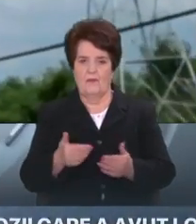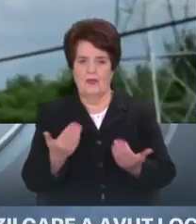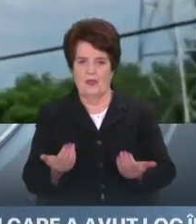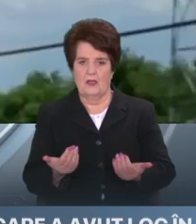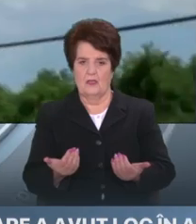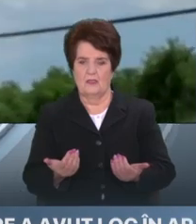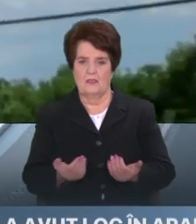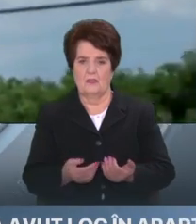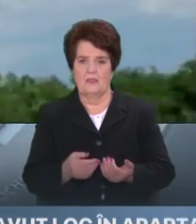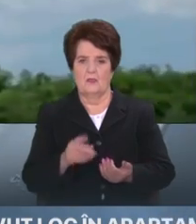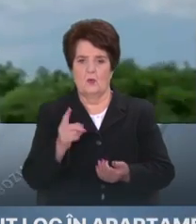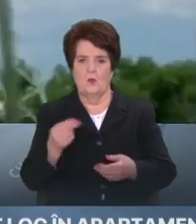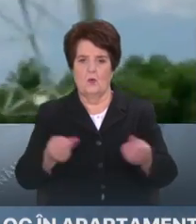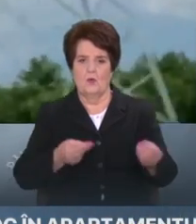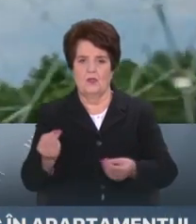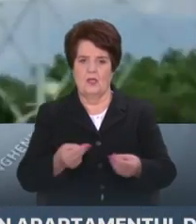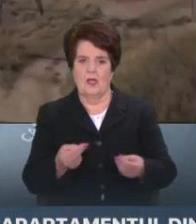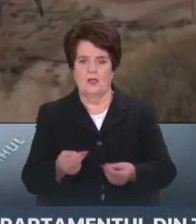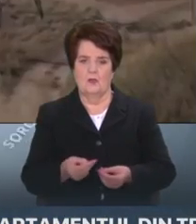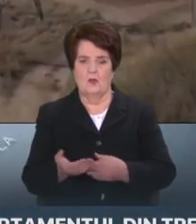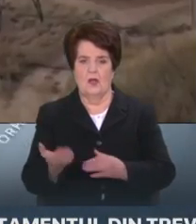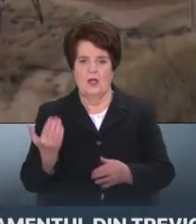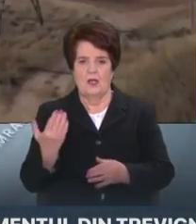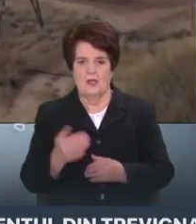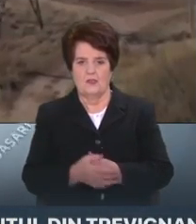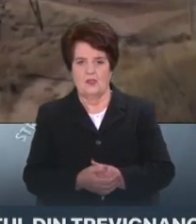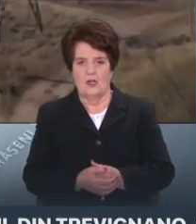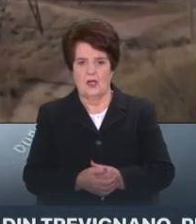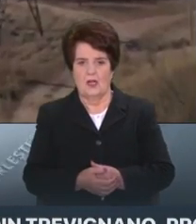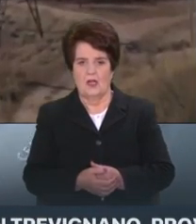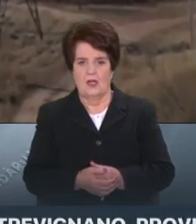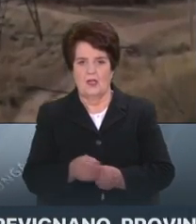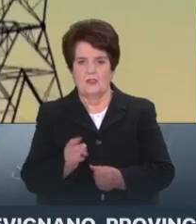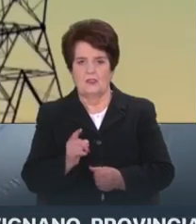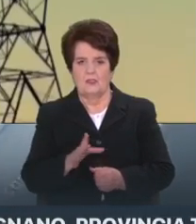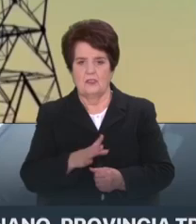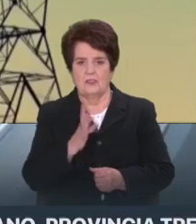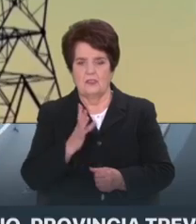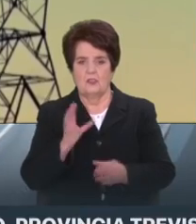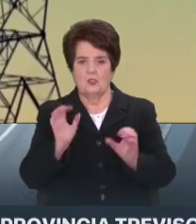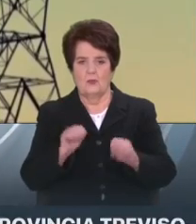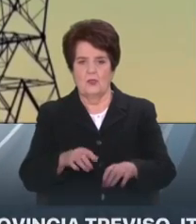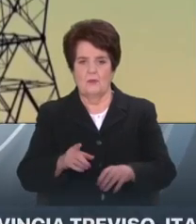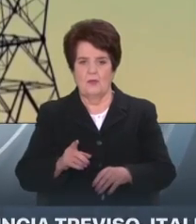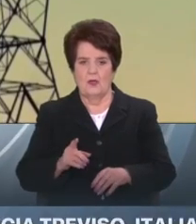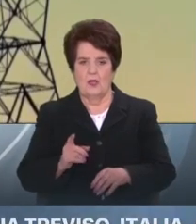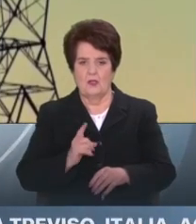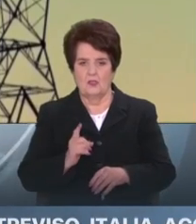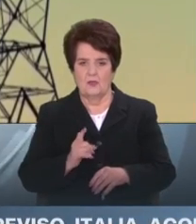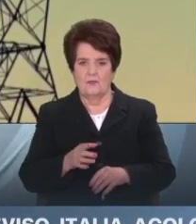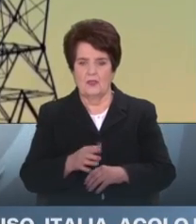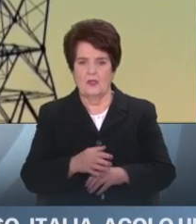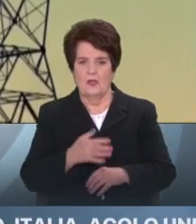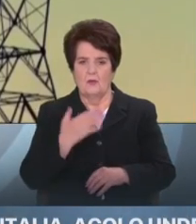contract comercial pentru încă 100 de megawatt sarcine orară și de asemenea ca să putem accesa bursa de